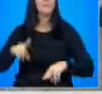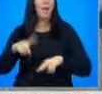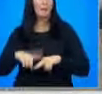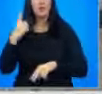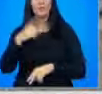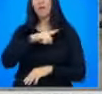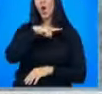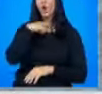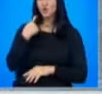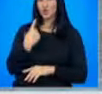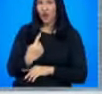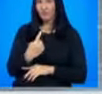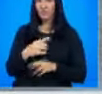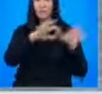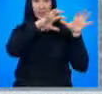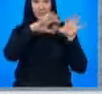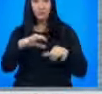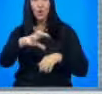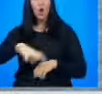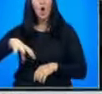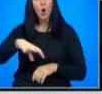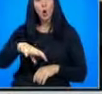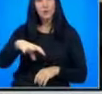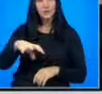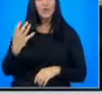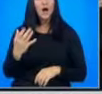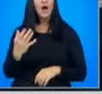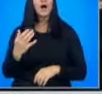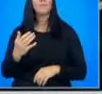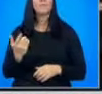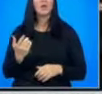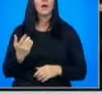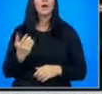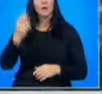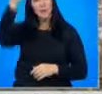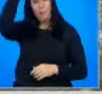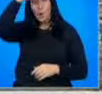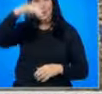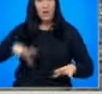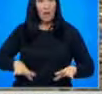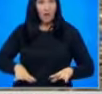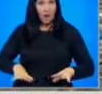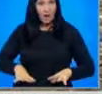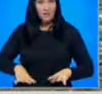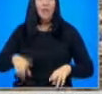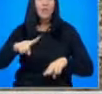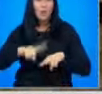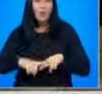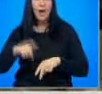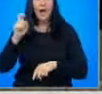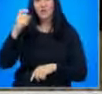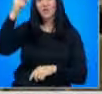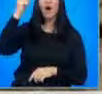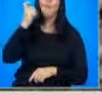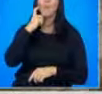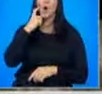едната от жертвите при свлачещето на остров Иския община Каза-Мичола е българската гражданка Николина Ганчева-Благоева,